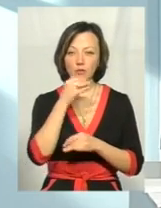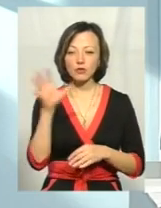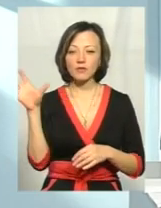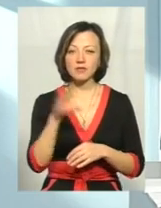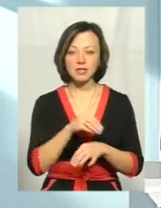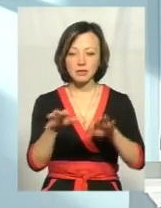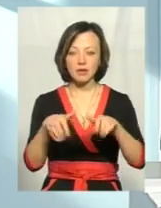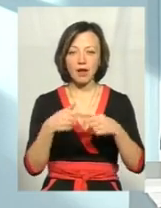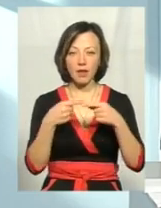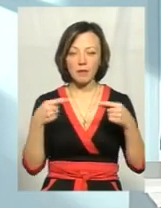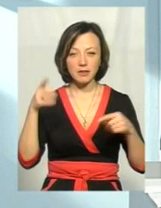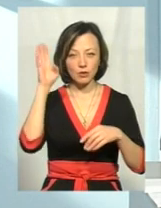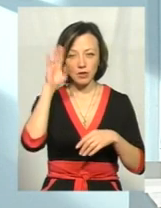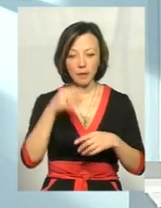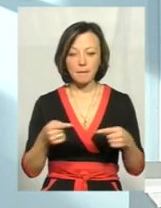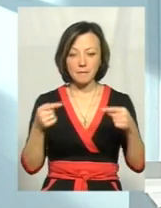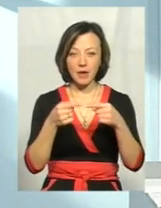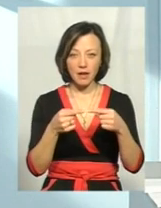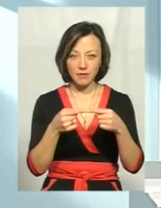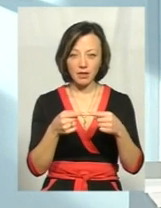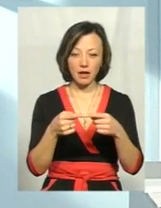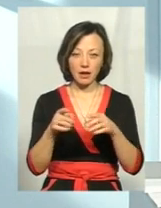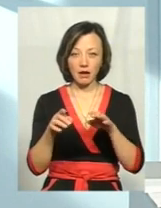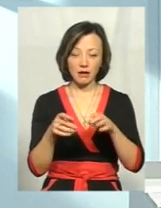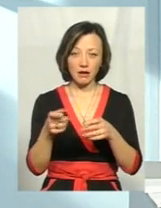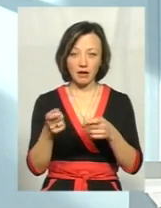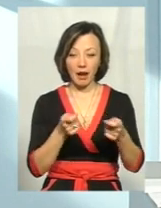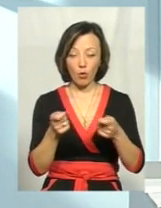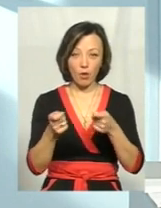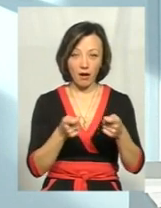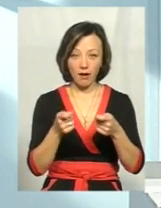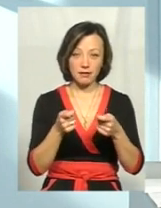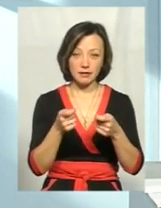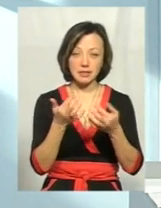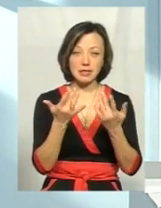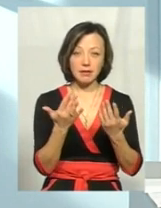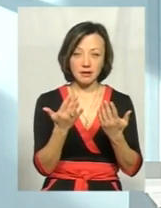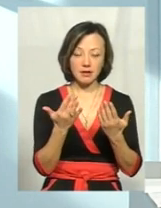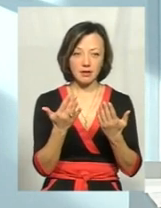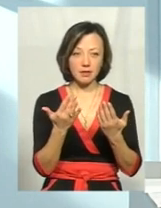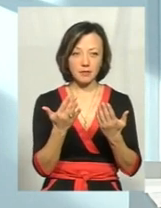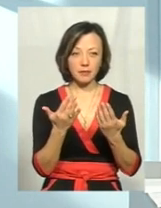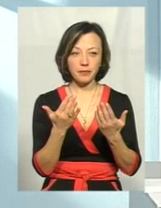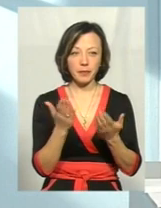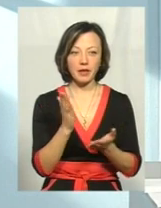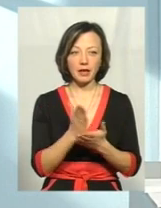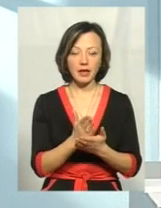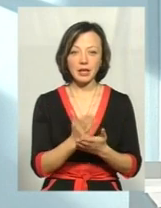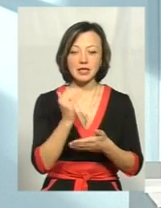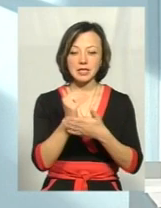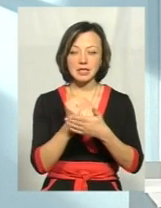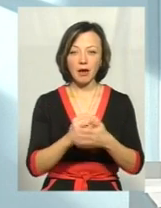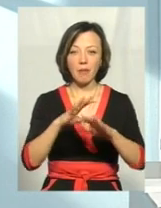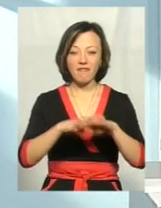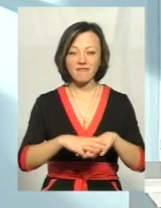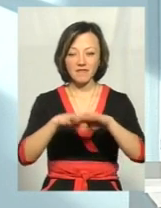розбираюся з води, тому що там є певна регуляція в системах, є певна система фільтрів,